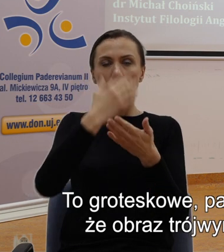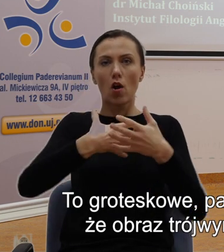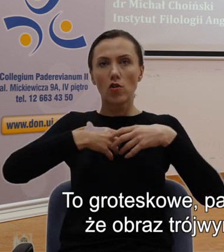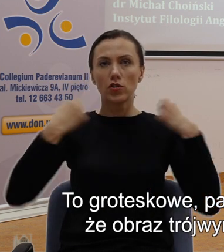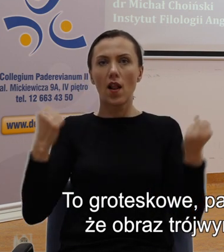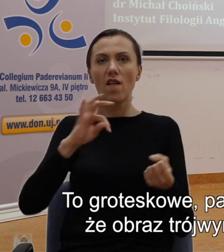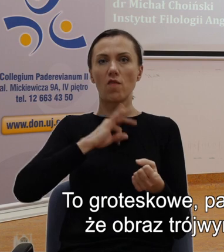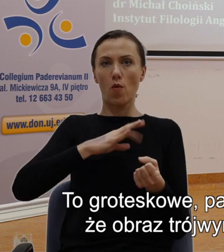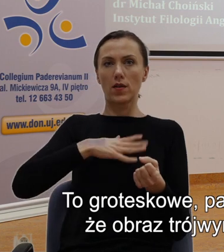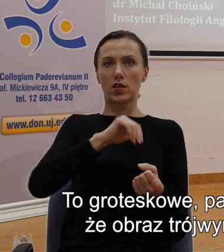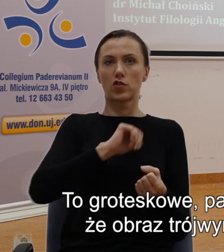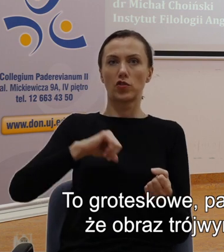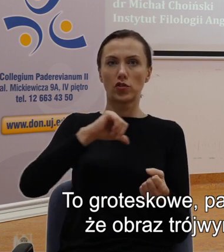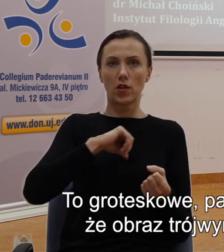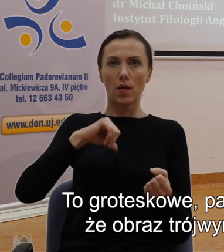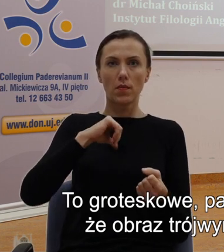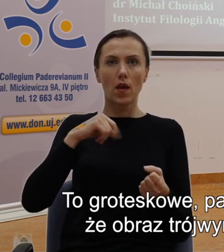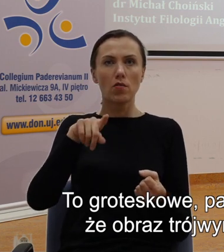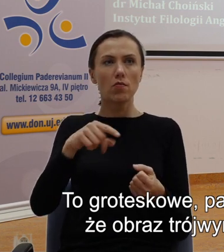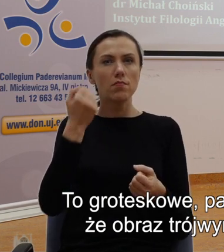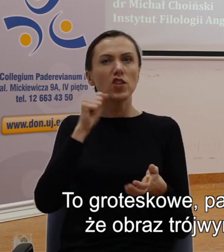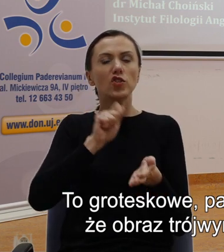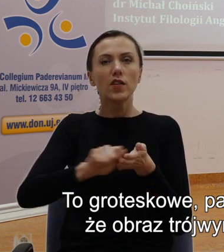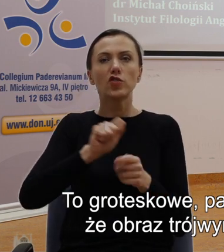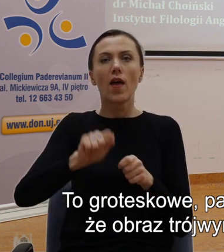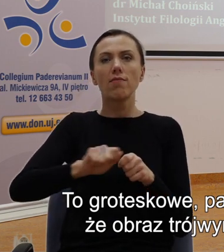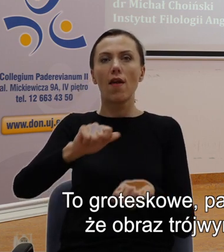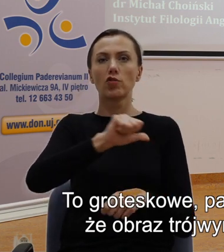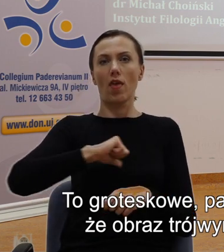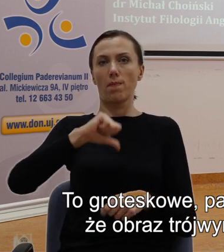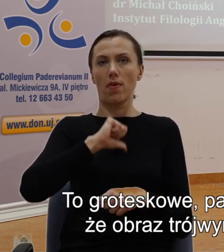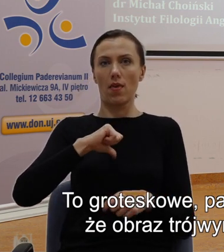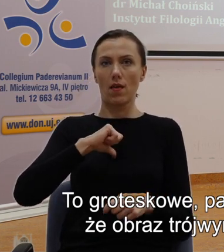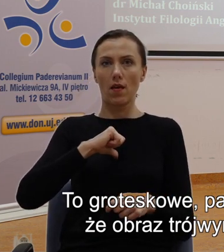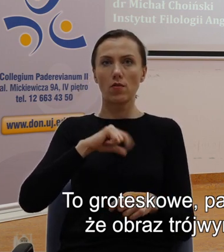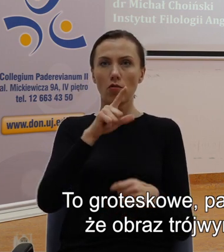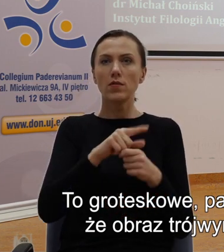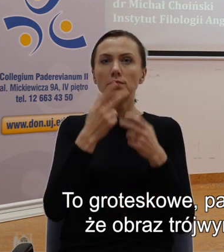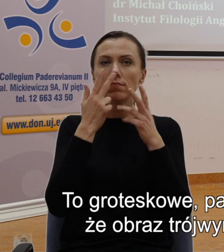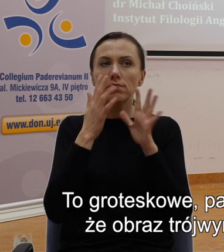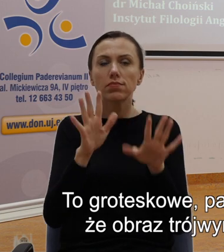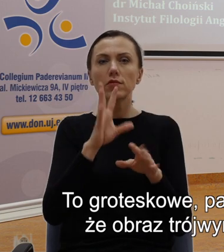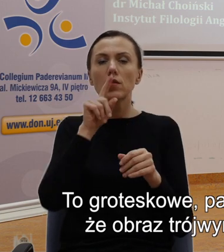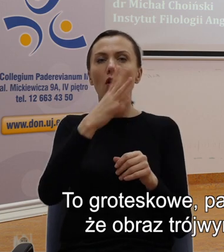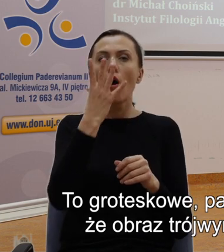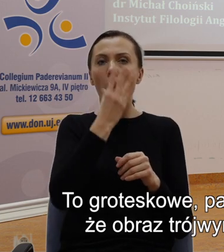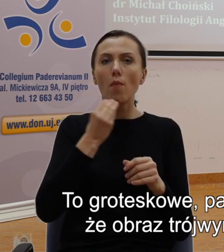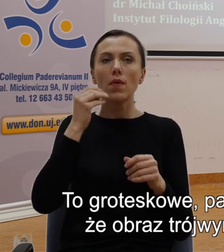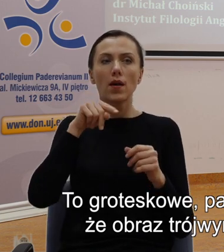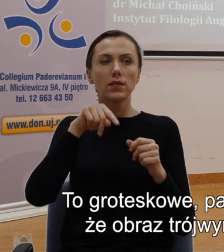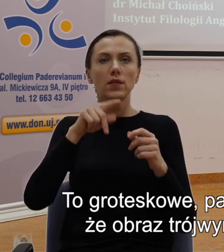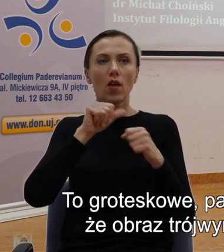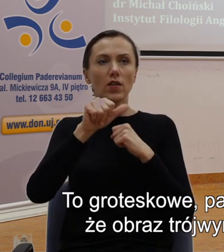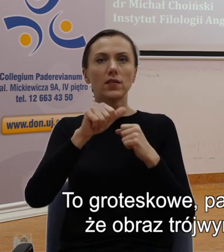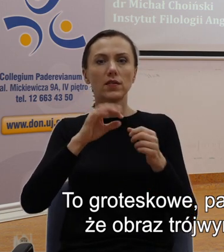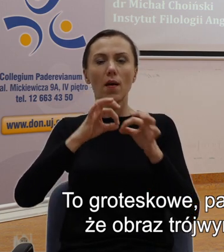groteskowe, paradoksalne zniszczenie siebie i ukazanie tego, że obraz trójwymiarowy jest w